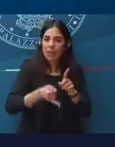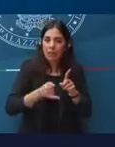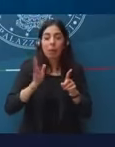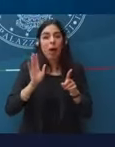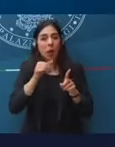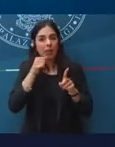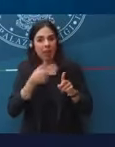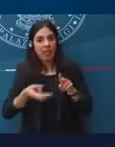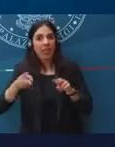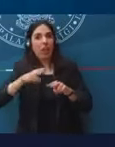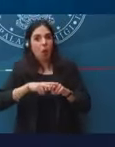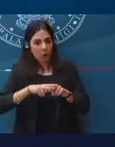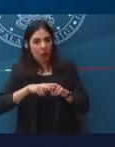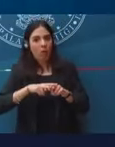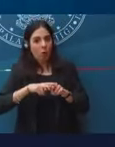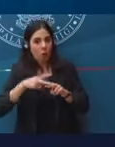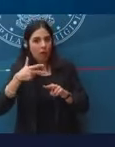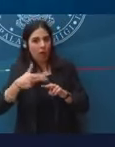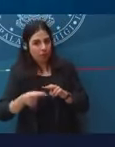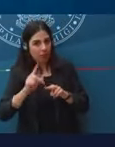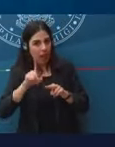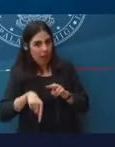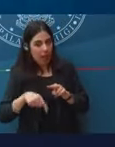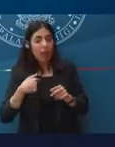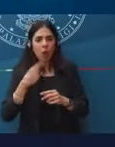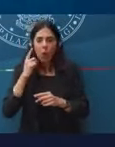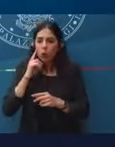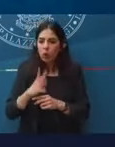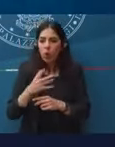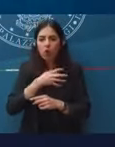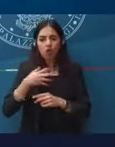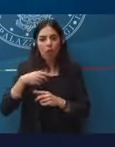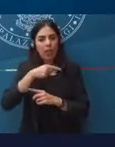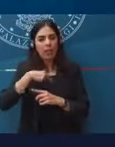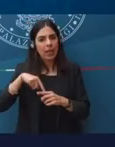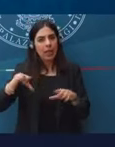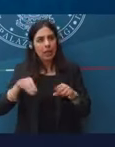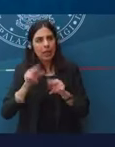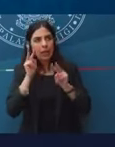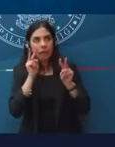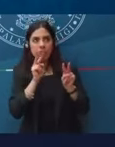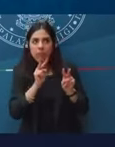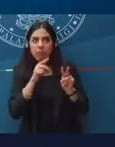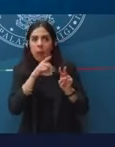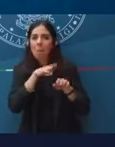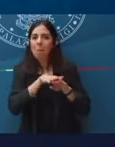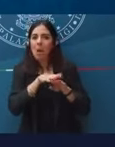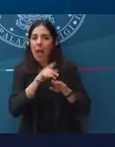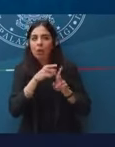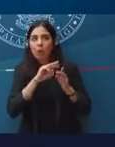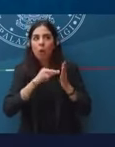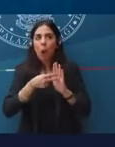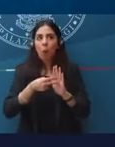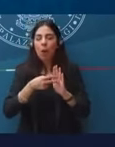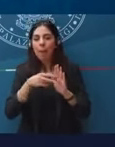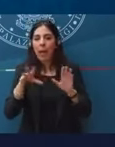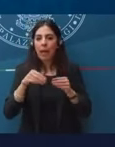scienziati stanno considerando, stanno guardando a questo problema.